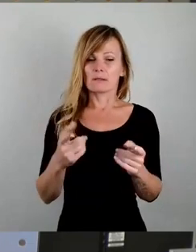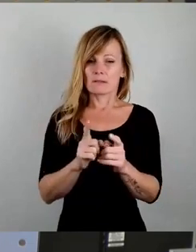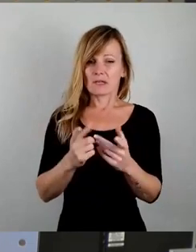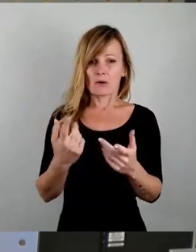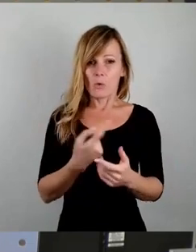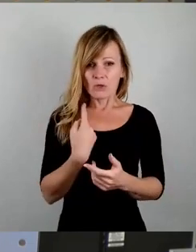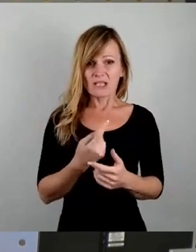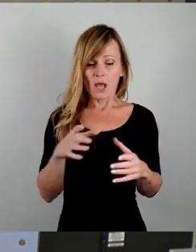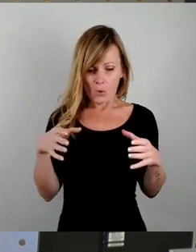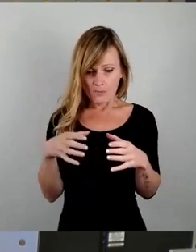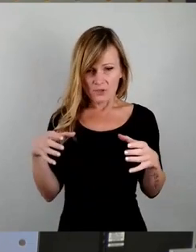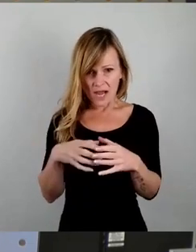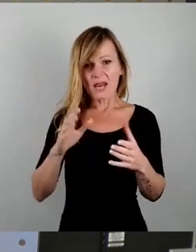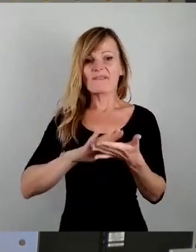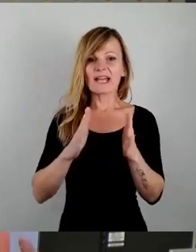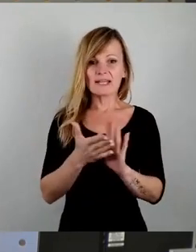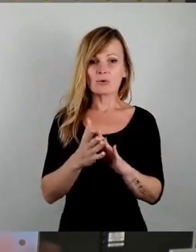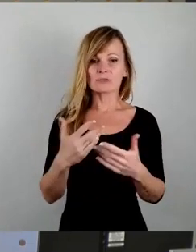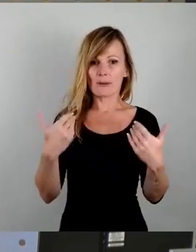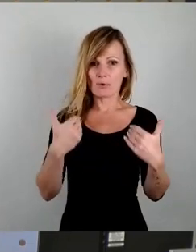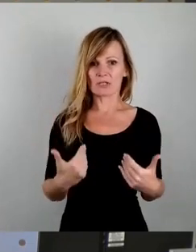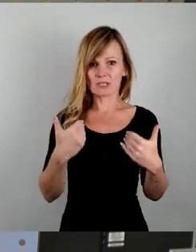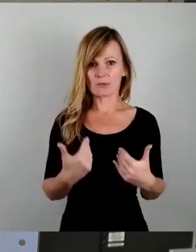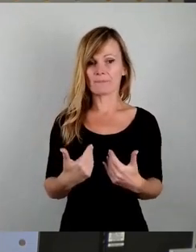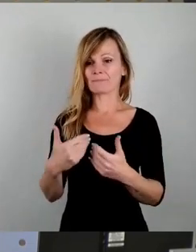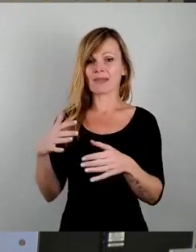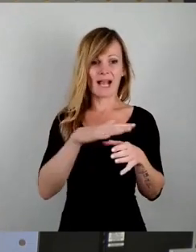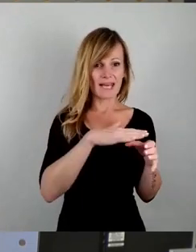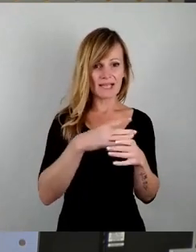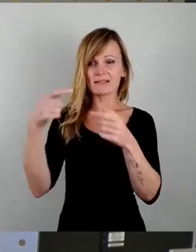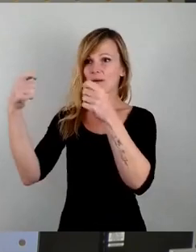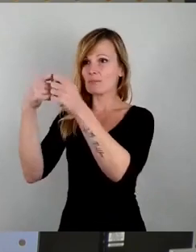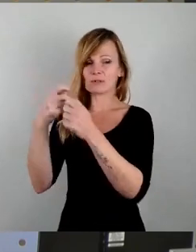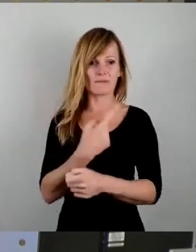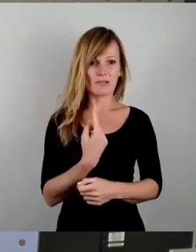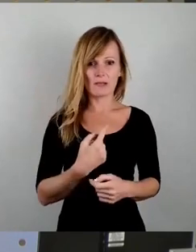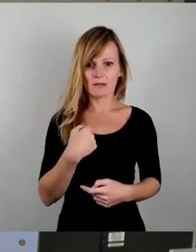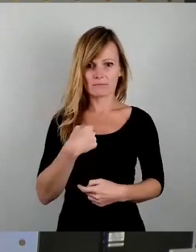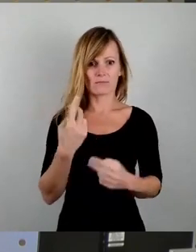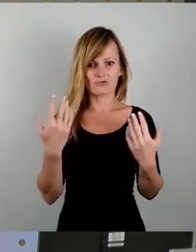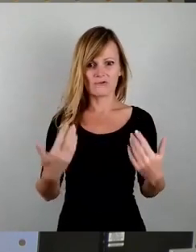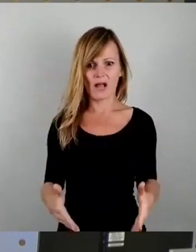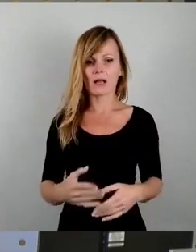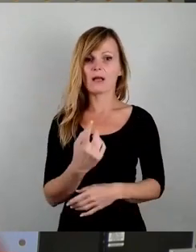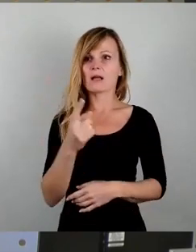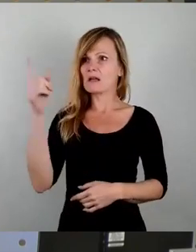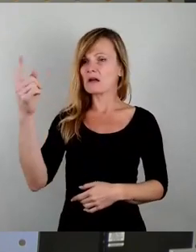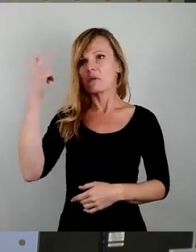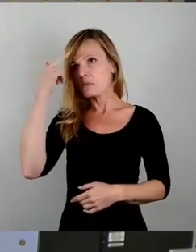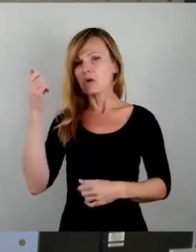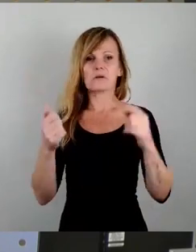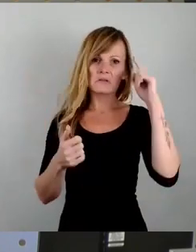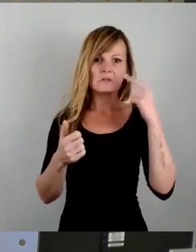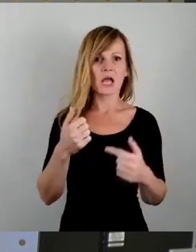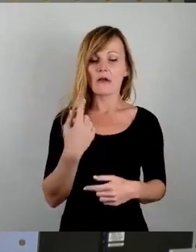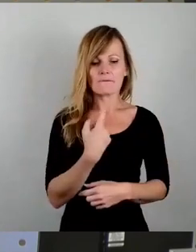kommunale Verhandlungsposition mit Land und Bund selber geschwächt. Wir haben selber gesagt, nö, wir haben keinen Bock, wir wollen gar nicht verhandeln, wir